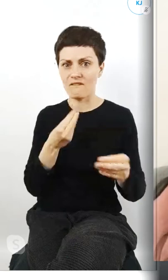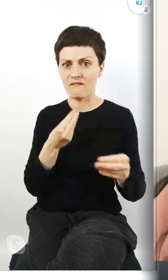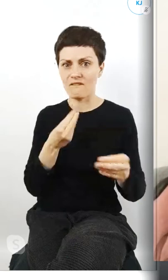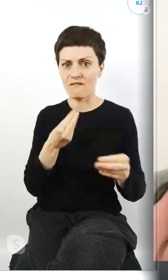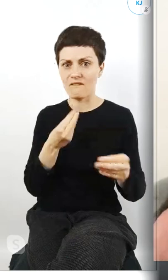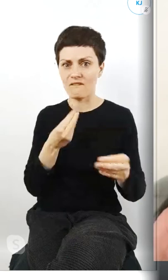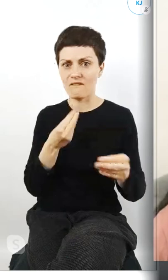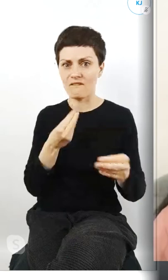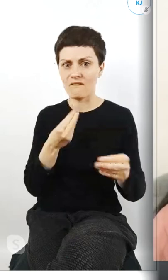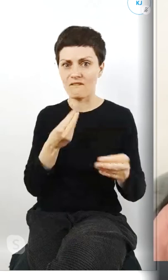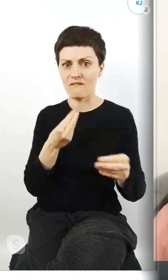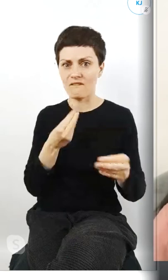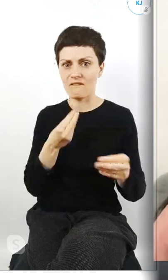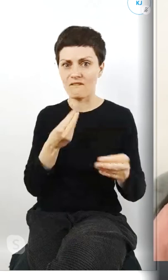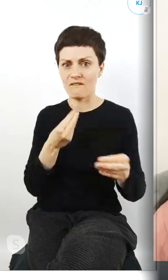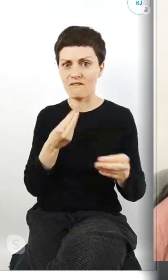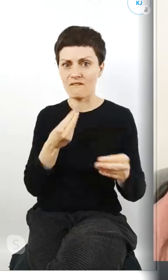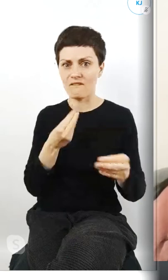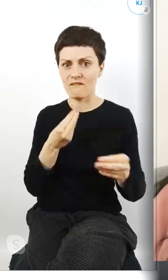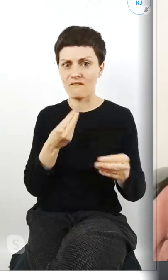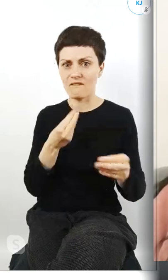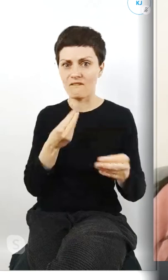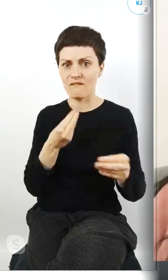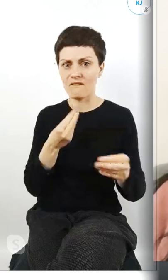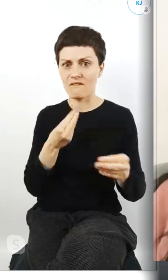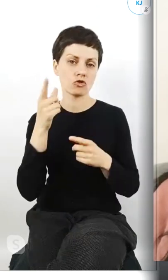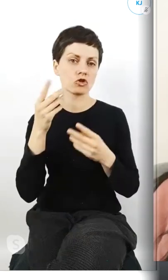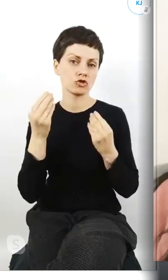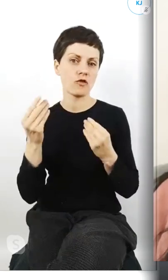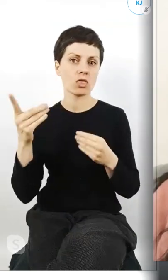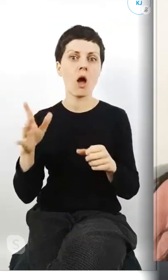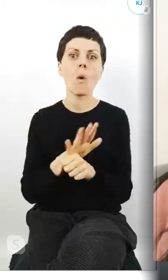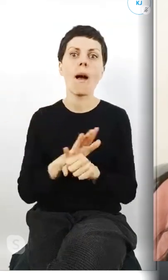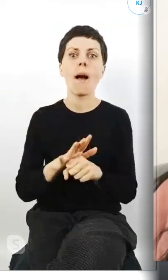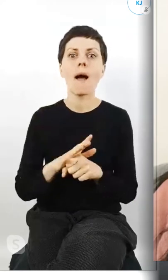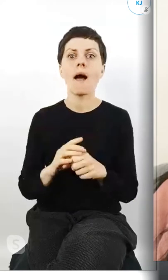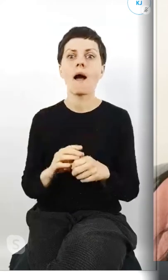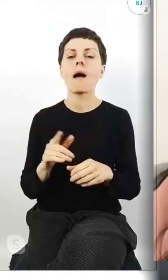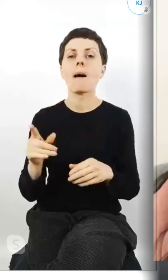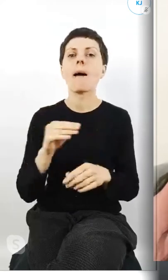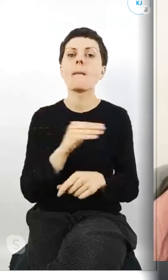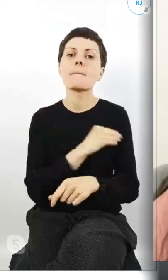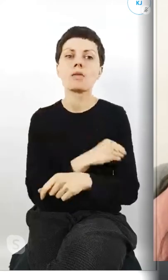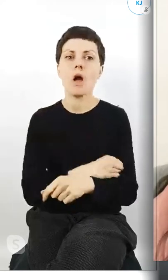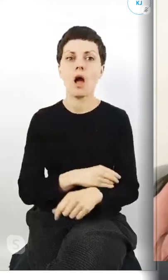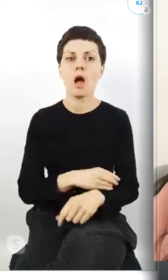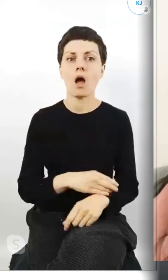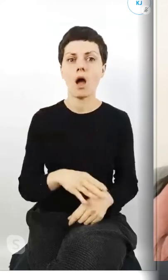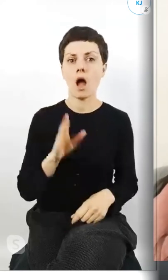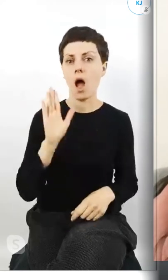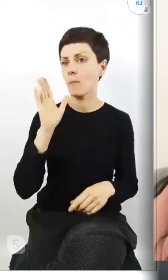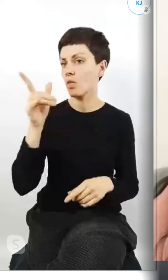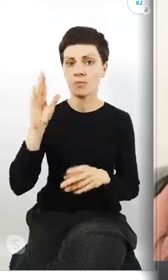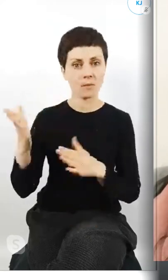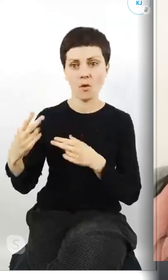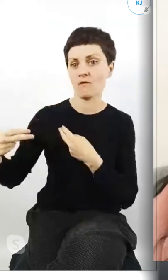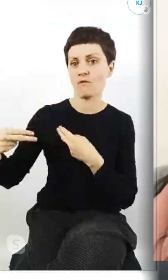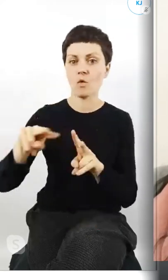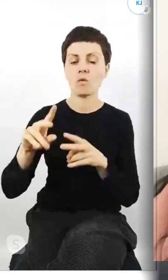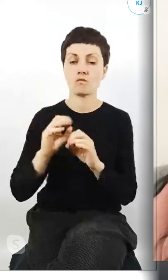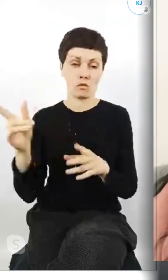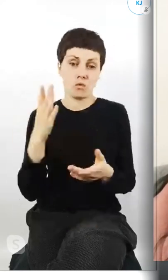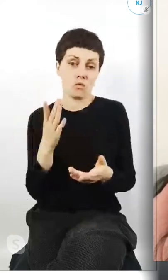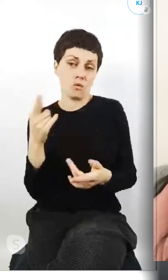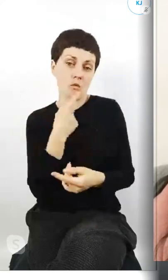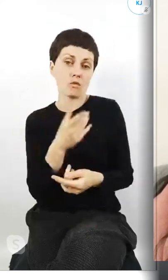też dla wielu nauczycieli jest to świetna forma nadrobienia materiału i później nawet do tego nie wróci, no bo powie, że było